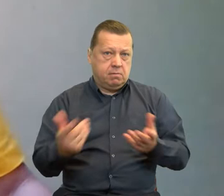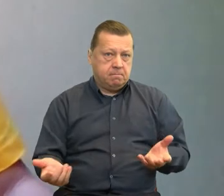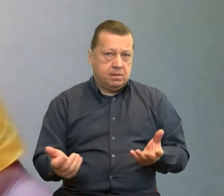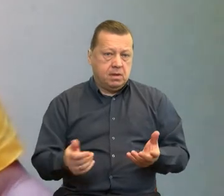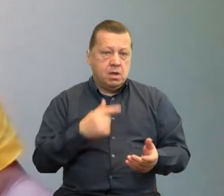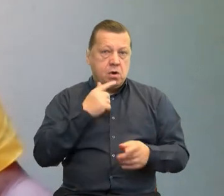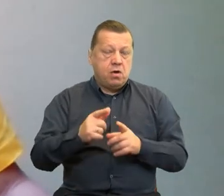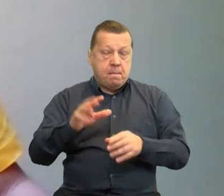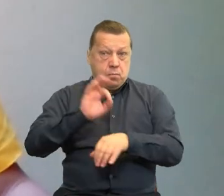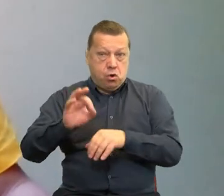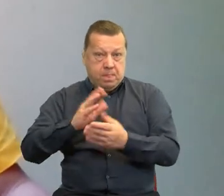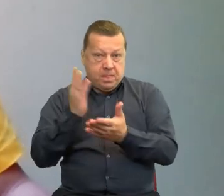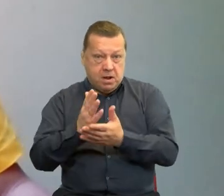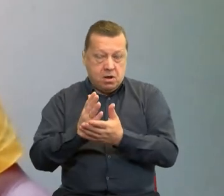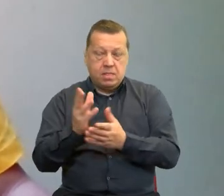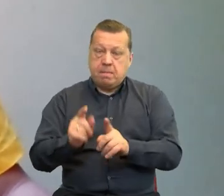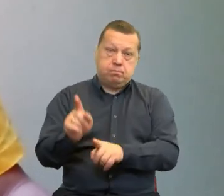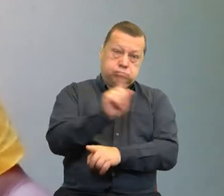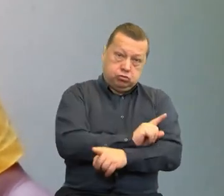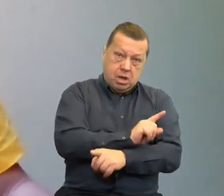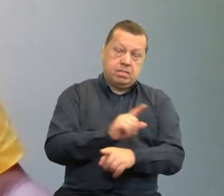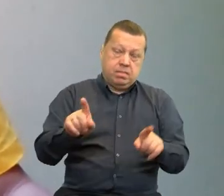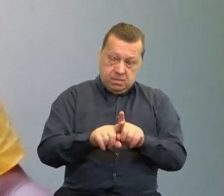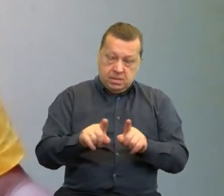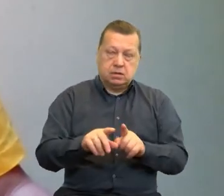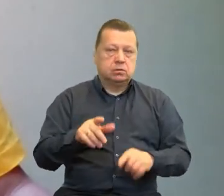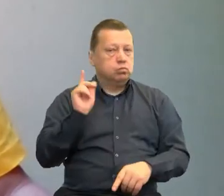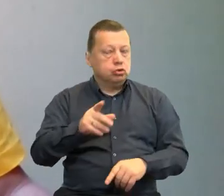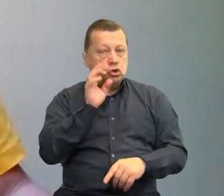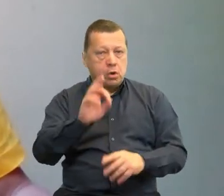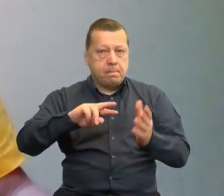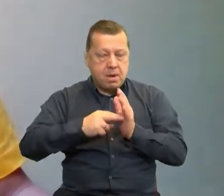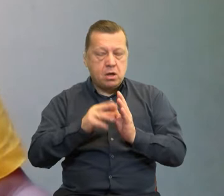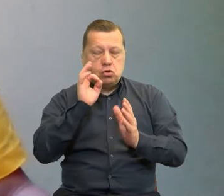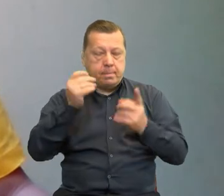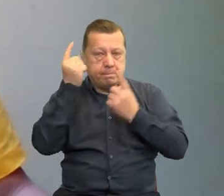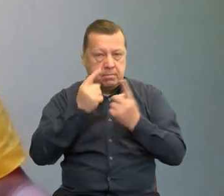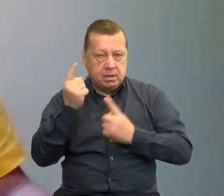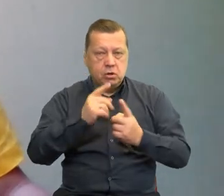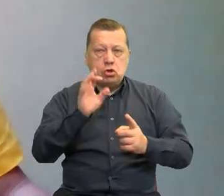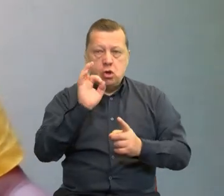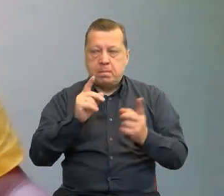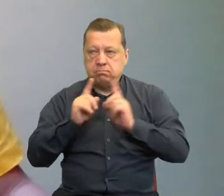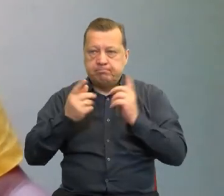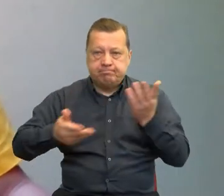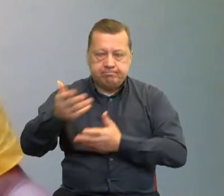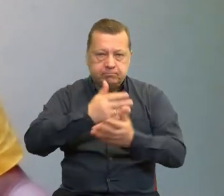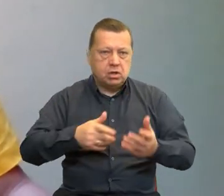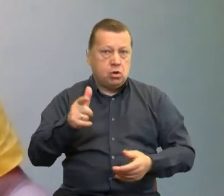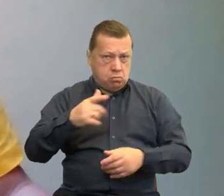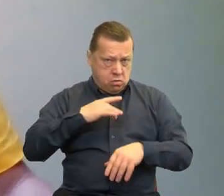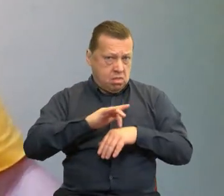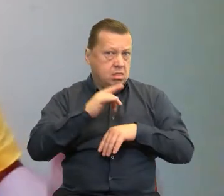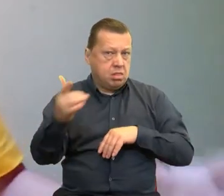przedprojektowe. Projekt trzeba dobrze przemyśleć. To trzeba dobrze zaplanować i dobrze to przegadać. Zająło nam to sporo czasu, ale to jest dobrze